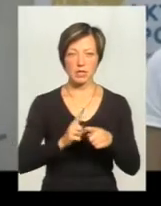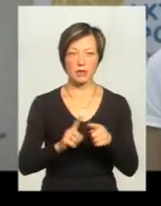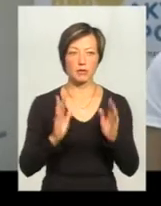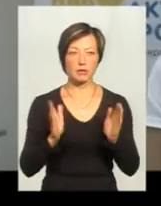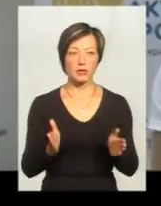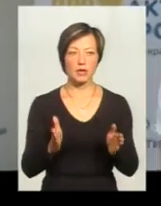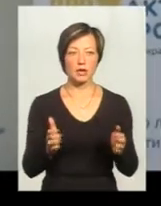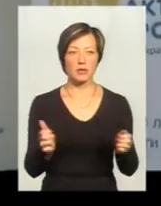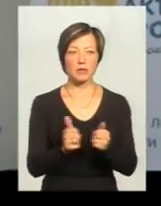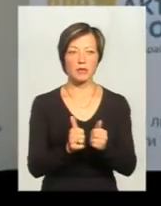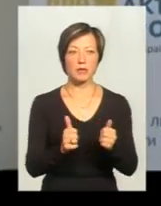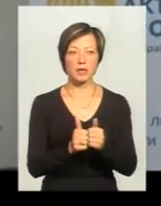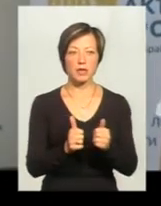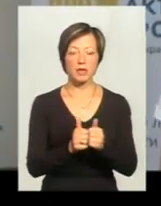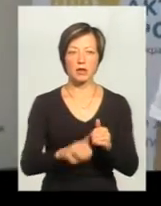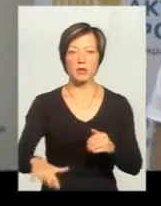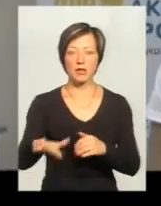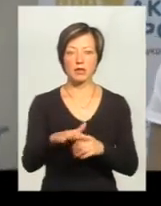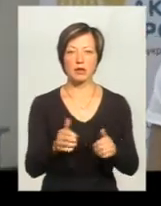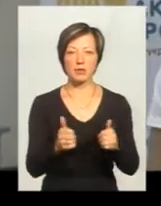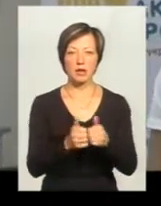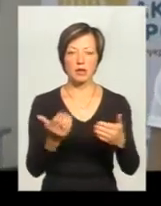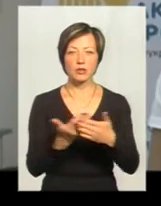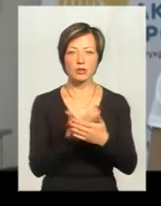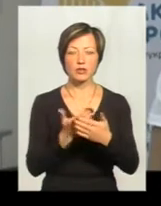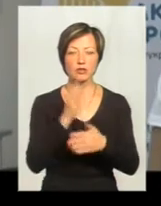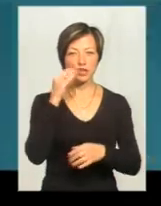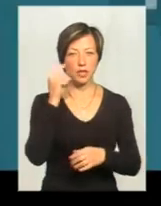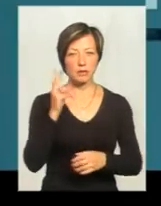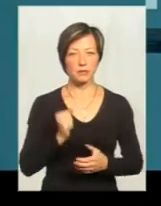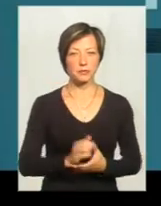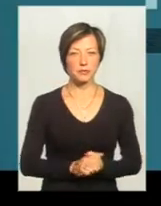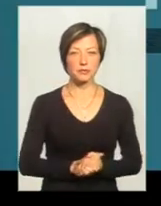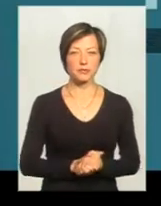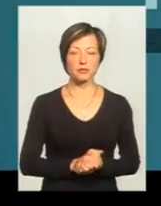на медальчику біля кінотеатру ім. Шевченко.